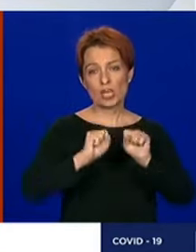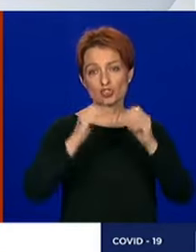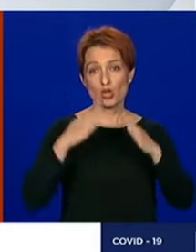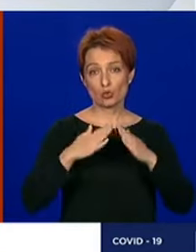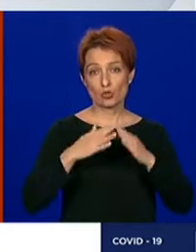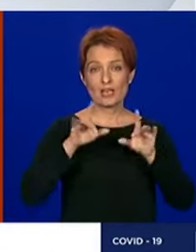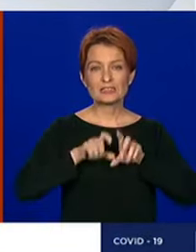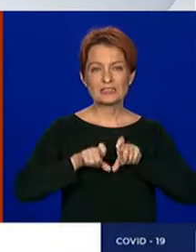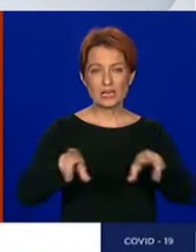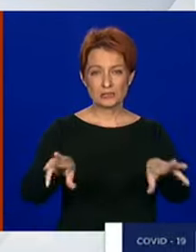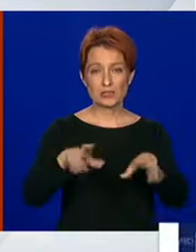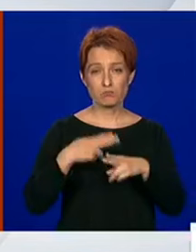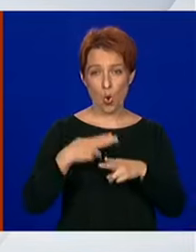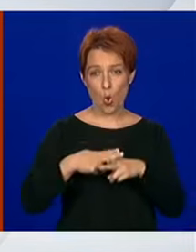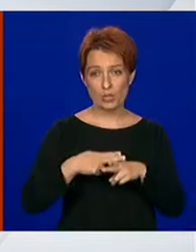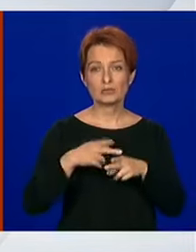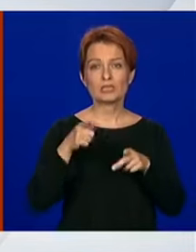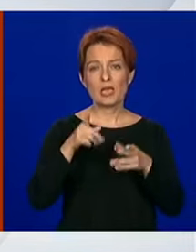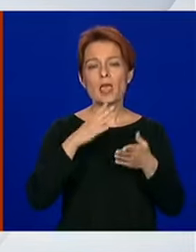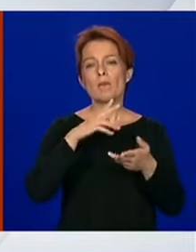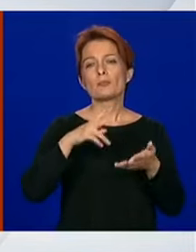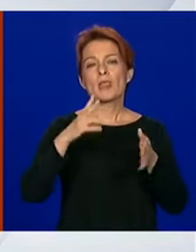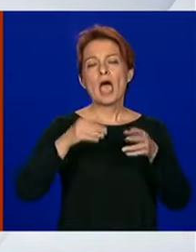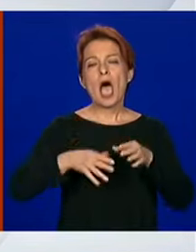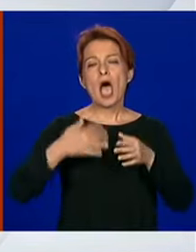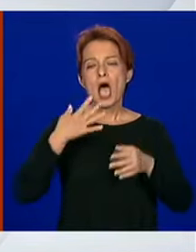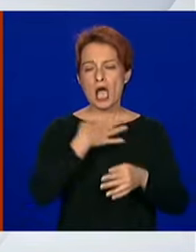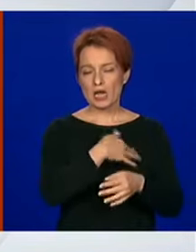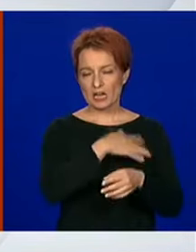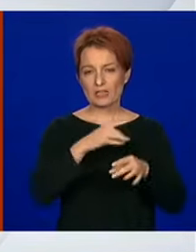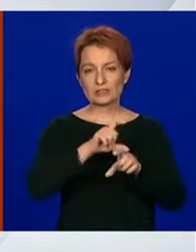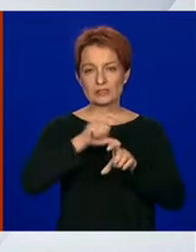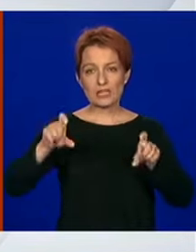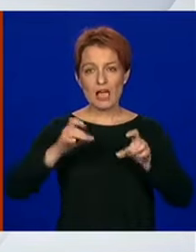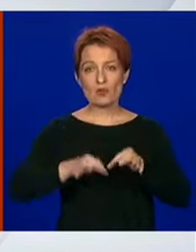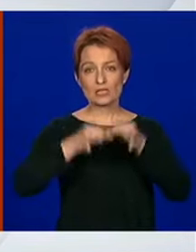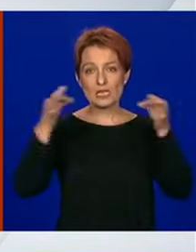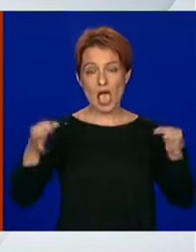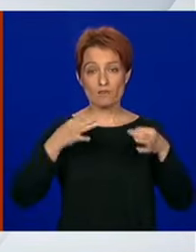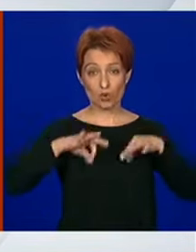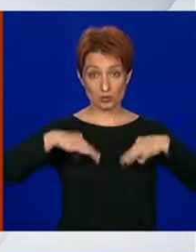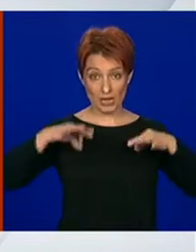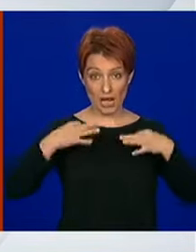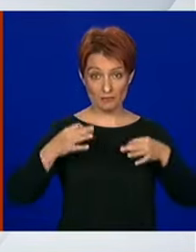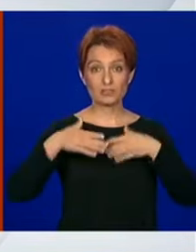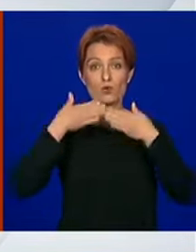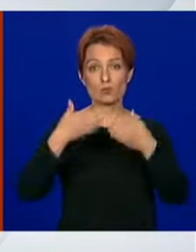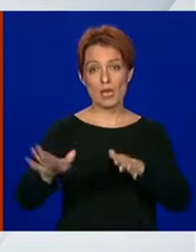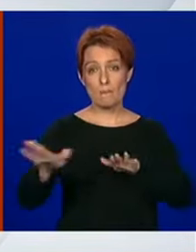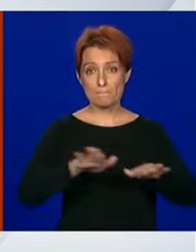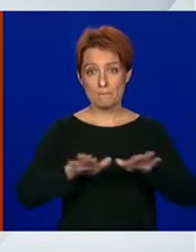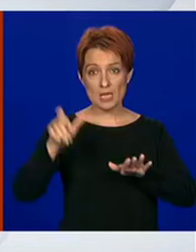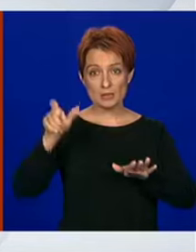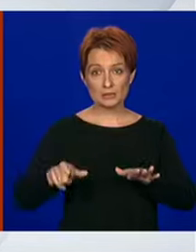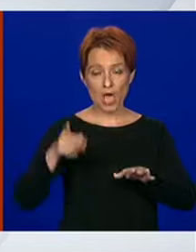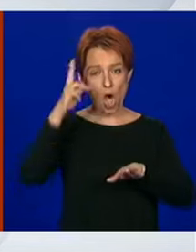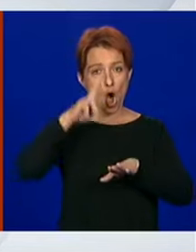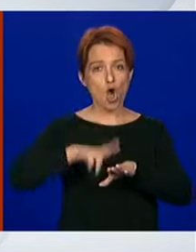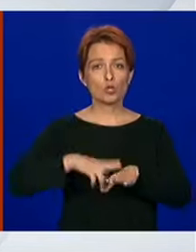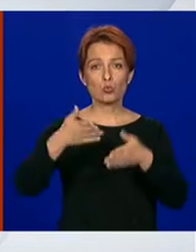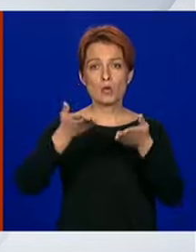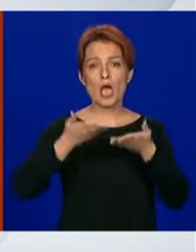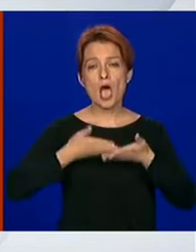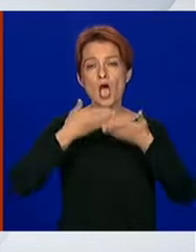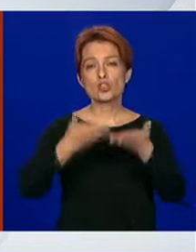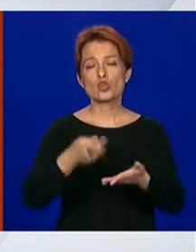bolesti se provodi na način da Hrvatski Zavod za javno zdravstvo daje prijedlog ministru, a odluku donosi vlada na prijedlog